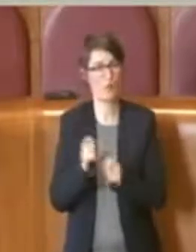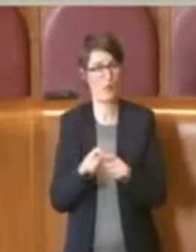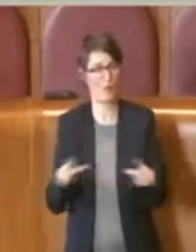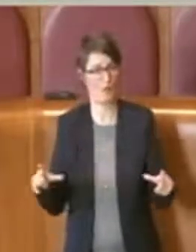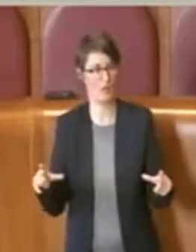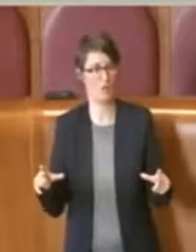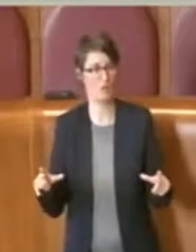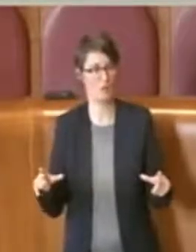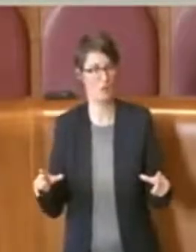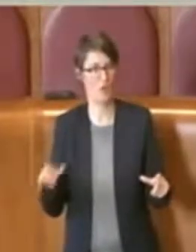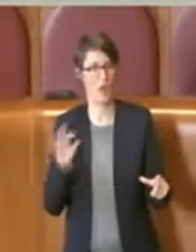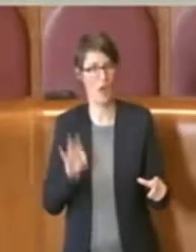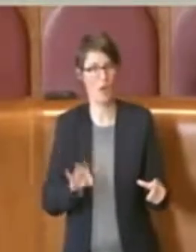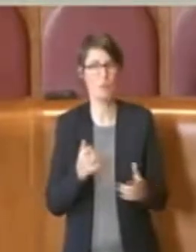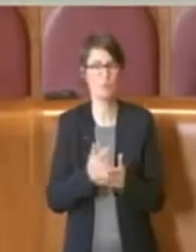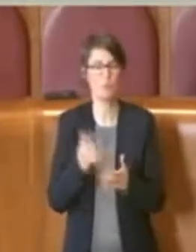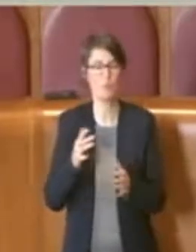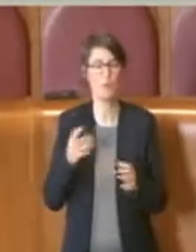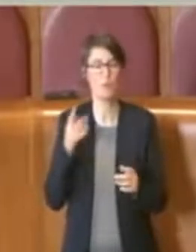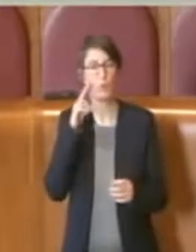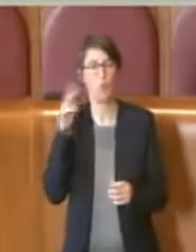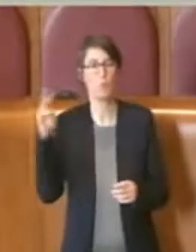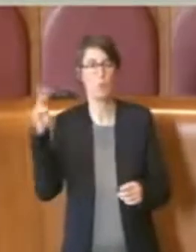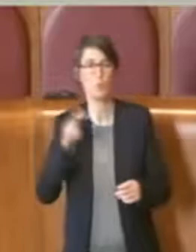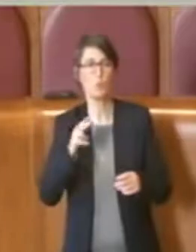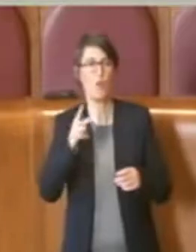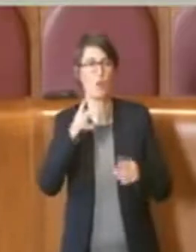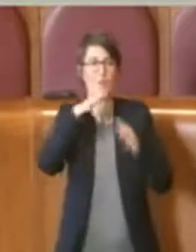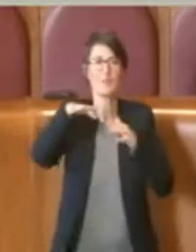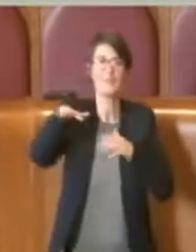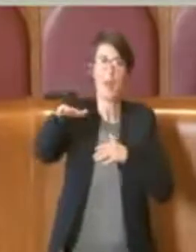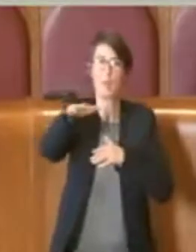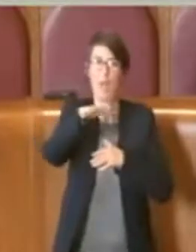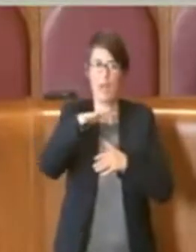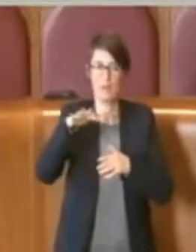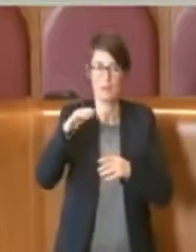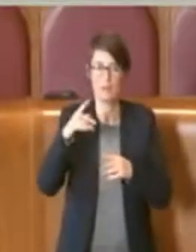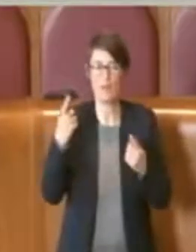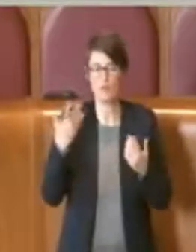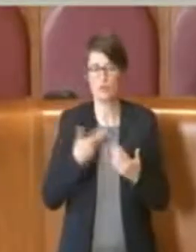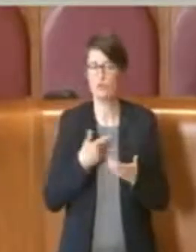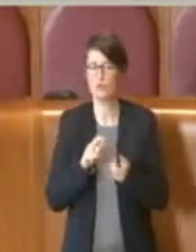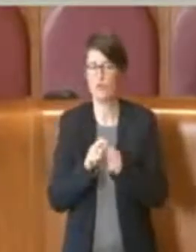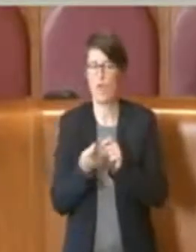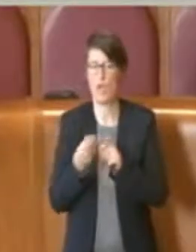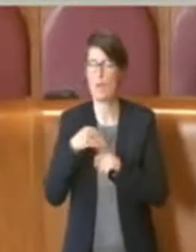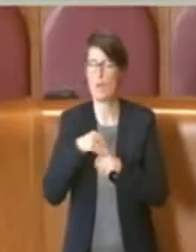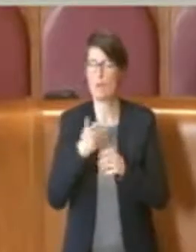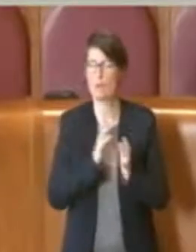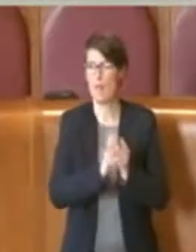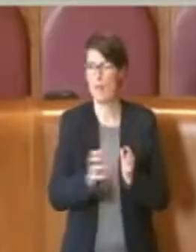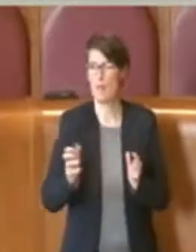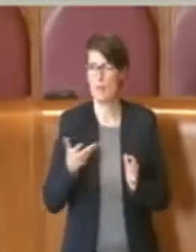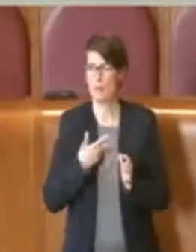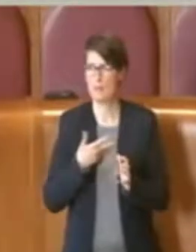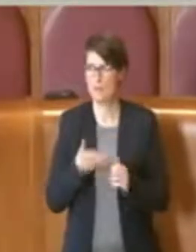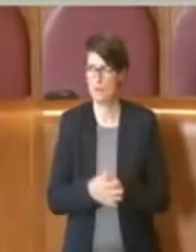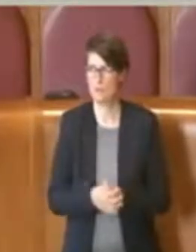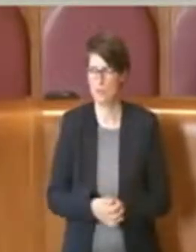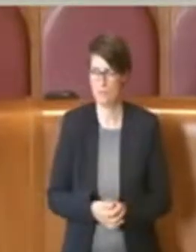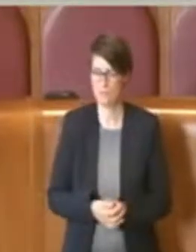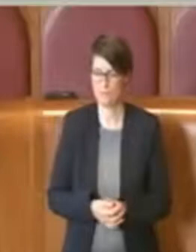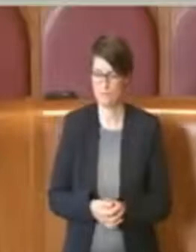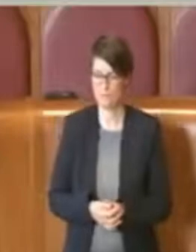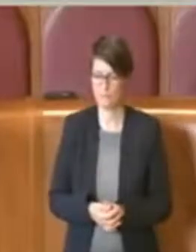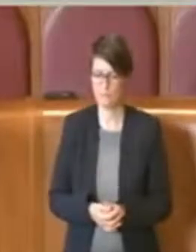soprattutto per l'aspetto paesaggistico. dunque ci sono diversi emendamenti su questo. Ma io devo dire che